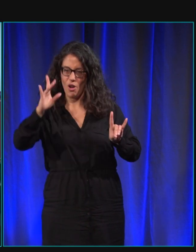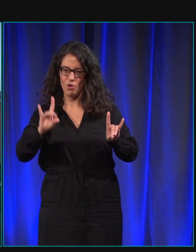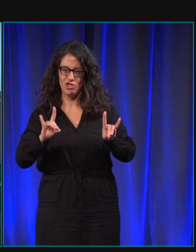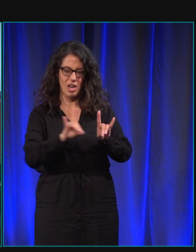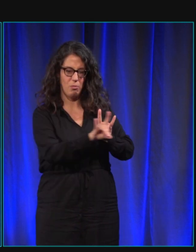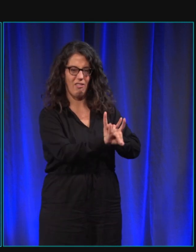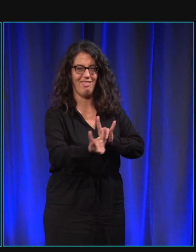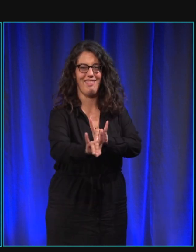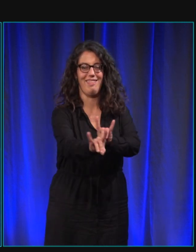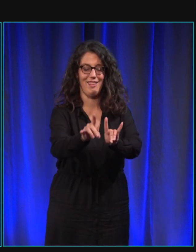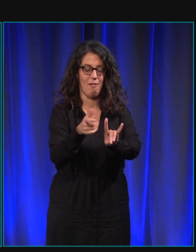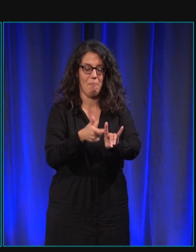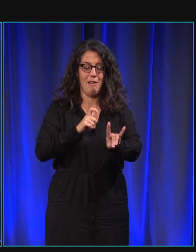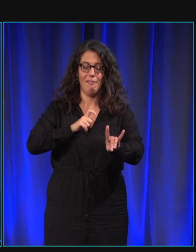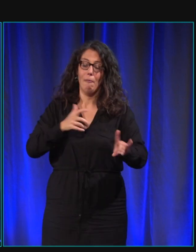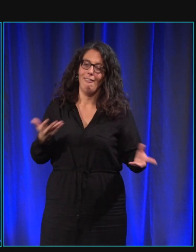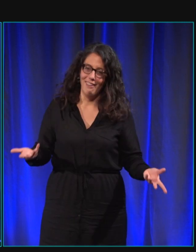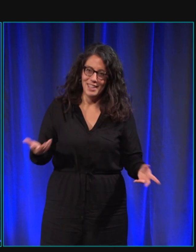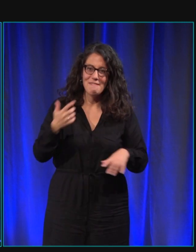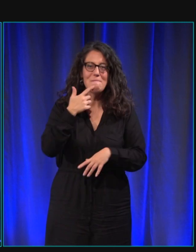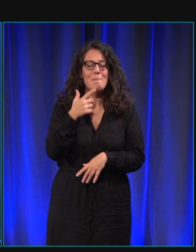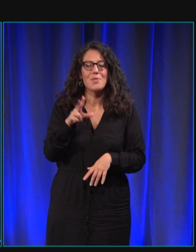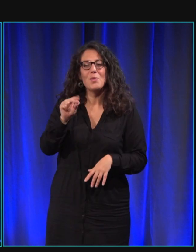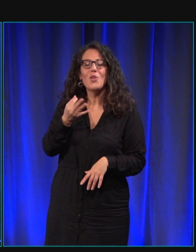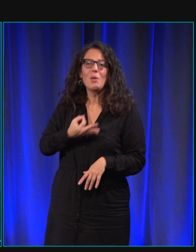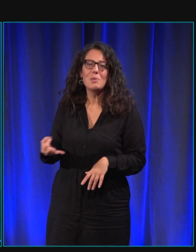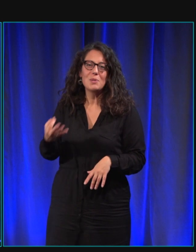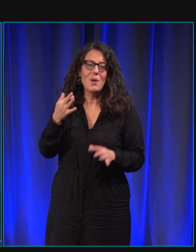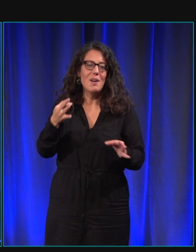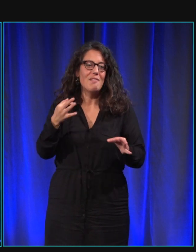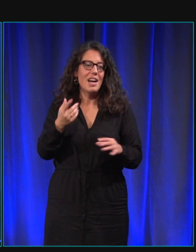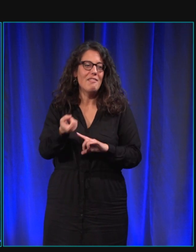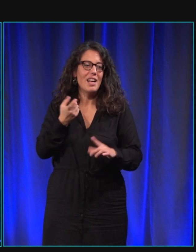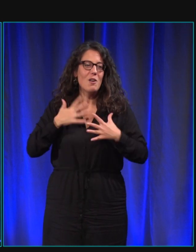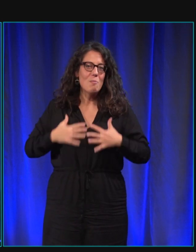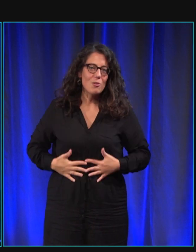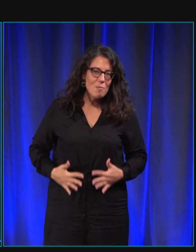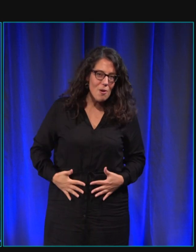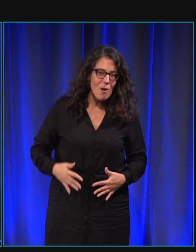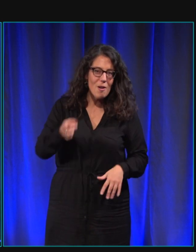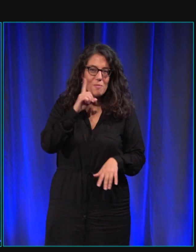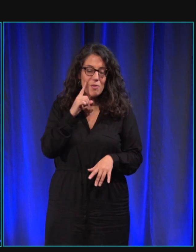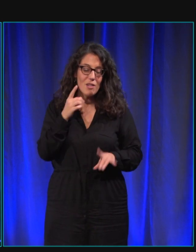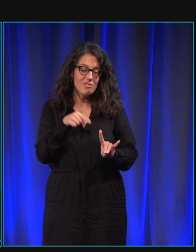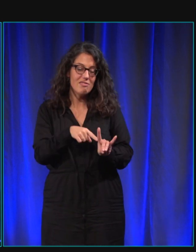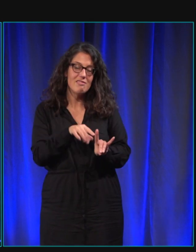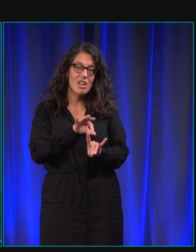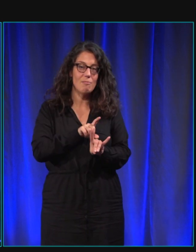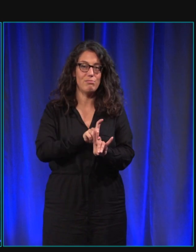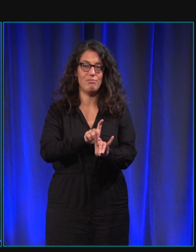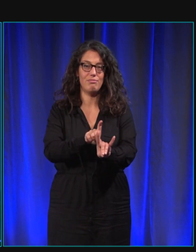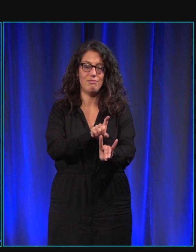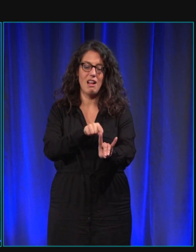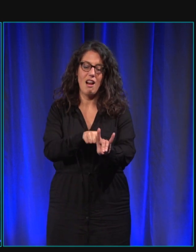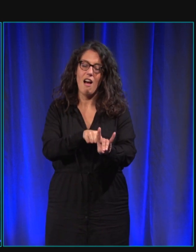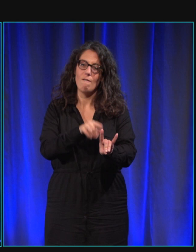voilà donc on a à peu près nous 30% pour cause de comportement parce que c'est vrai le chien qui nous guide dans la rue il faut quand même qu soit très bien dans